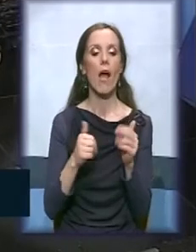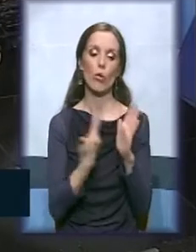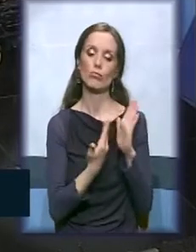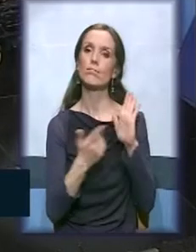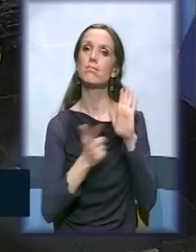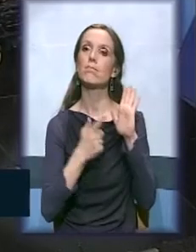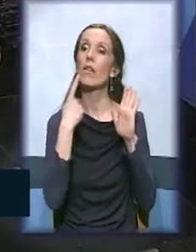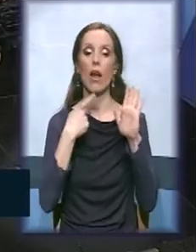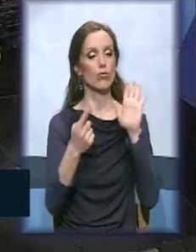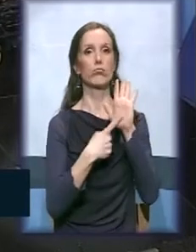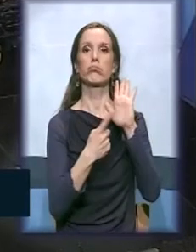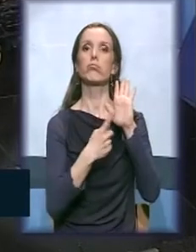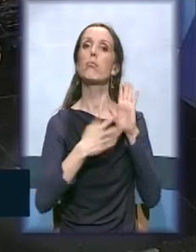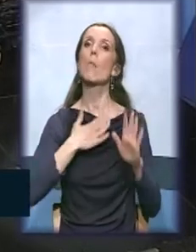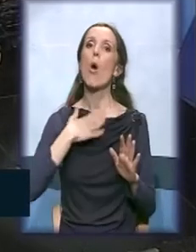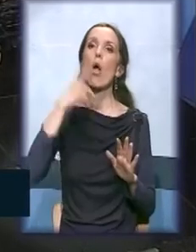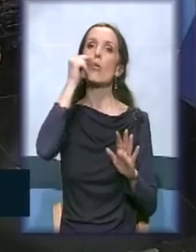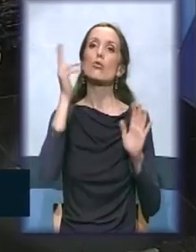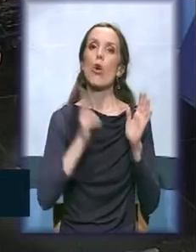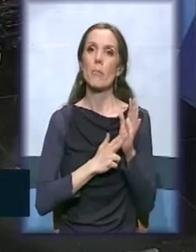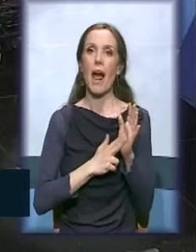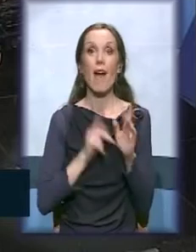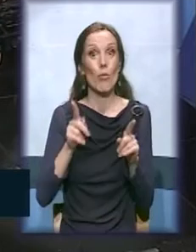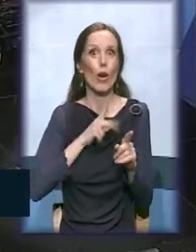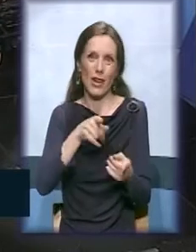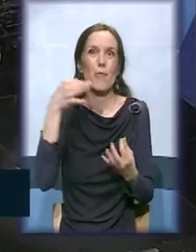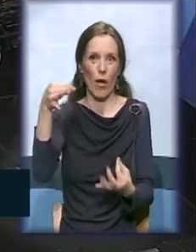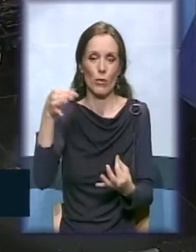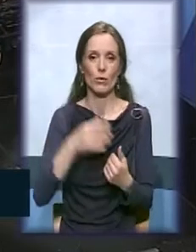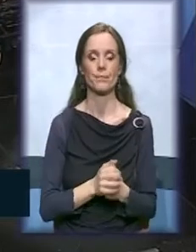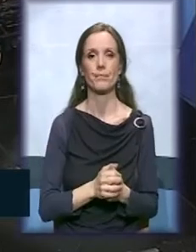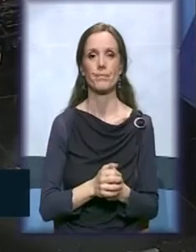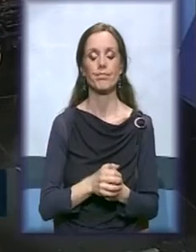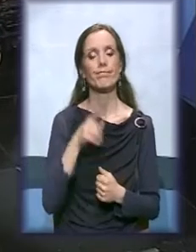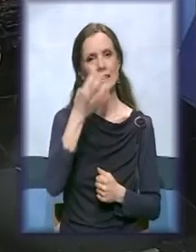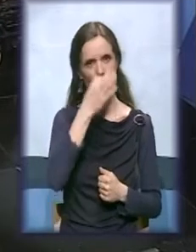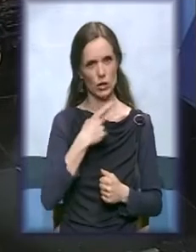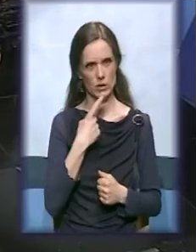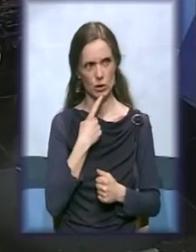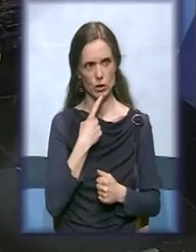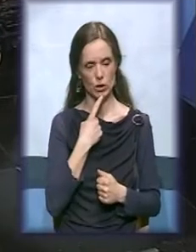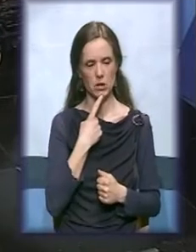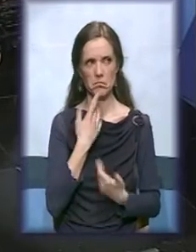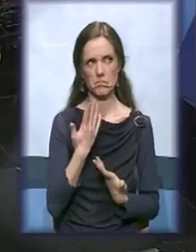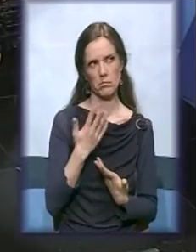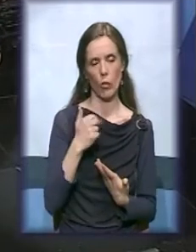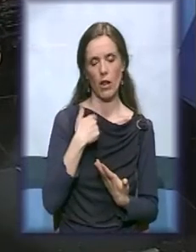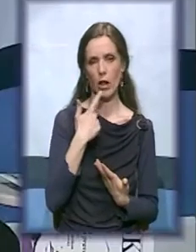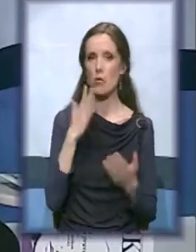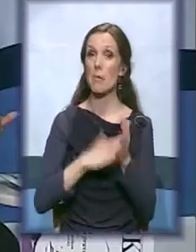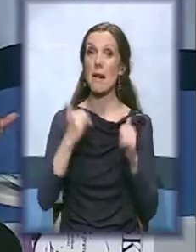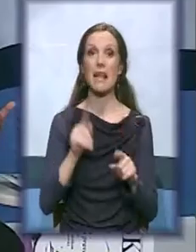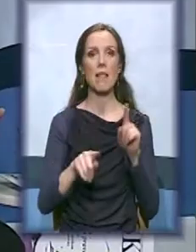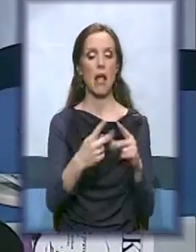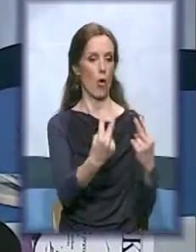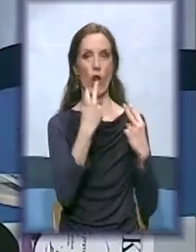zaštite svoja ljudska prava. Možda bih ja sada rekla da kada neko posmatra evo nas dve